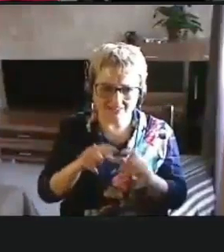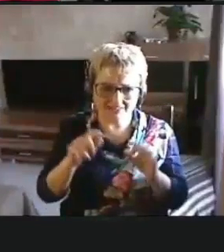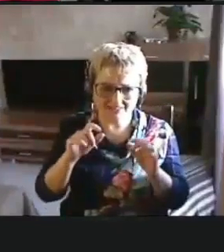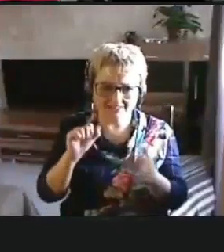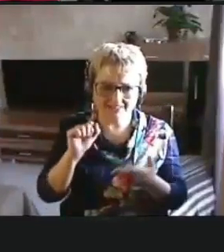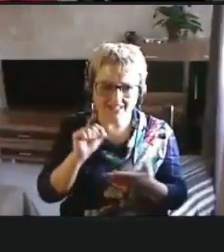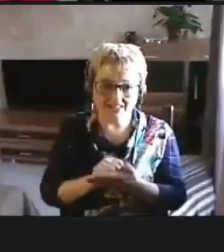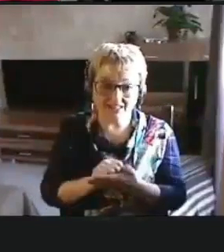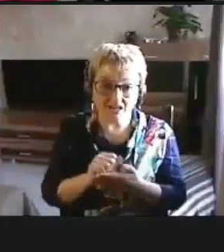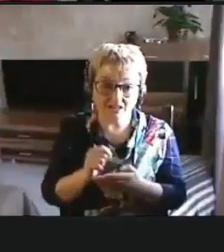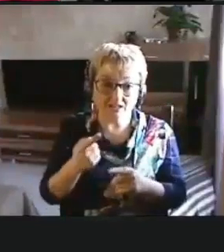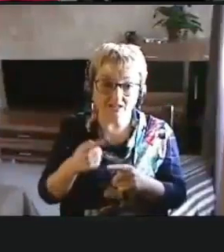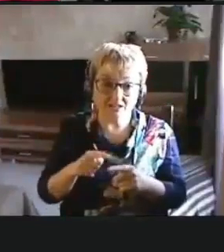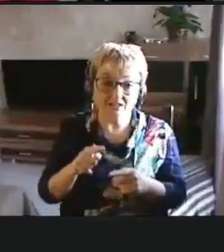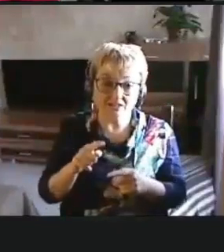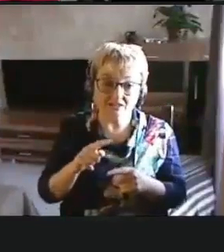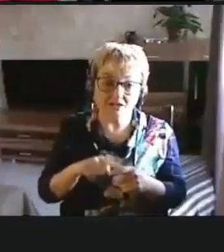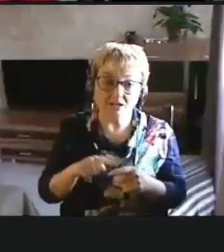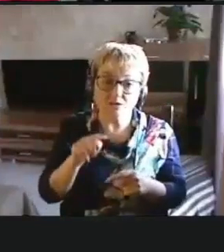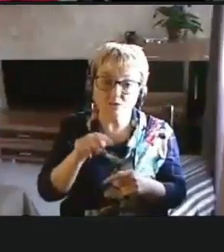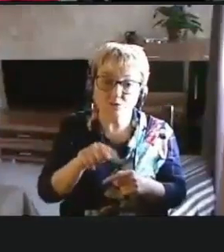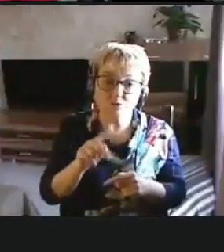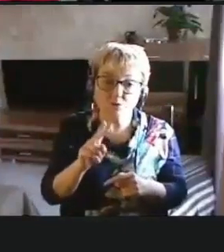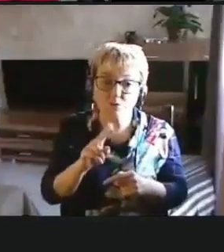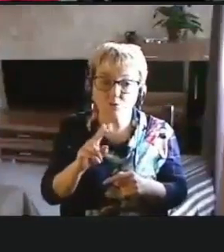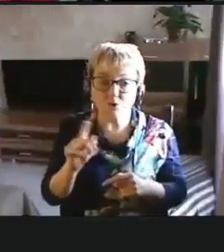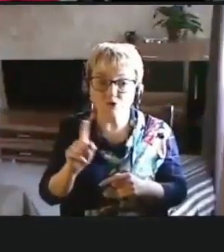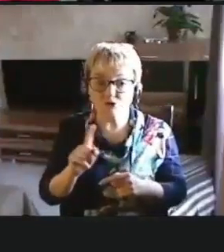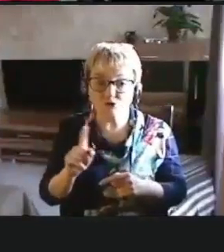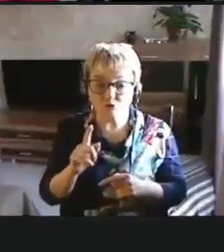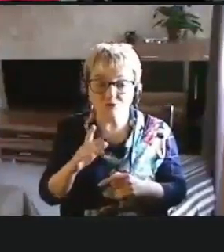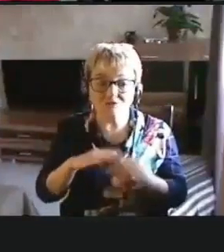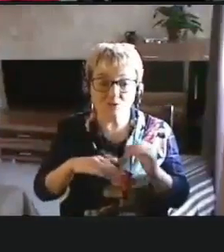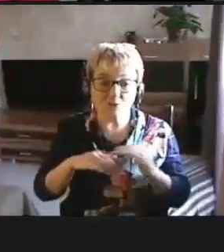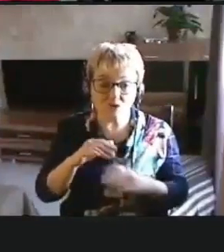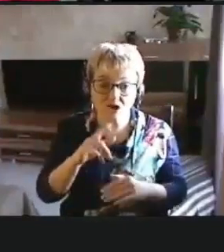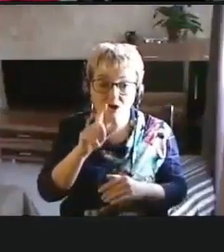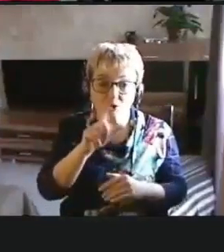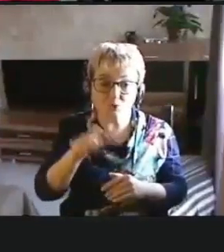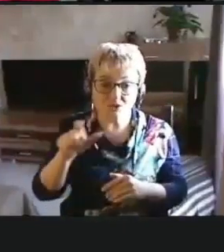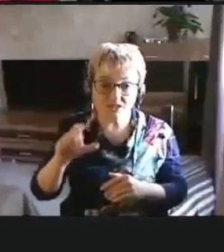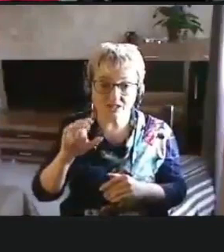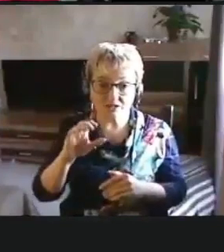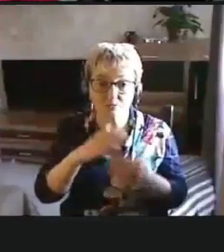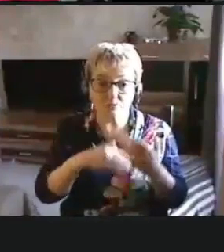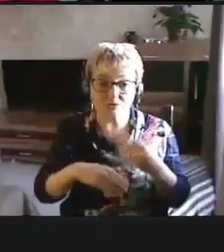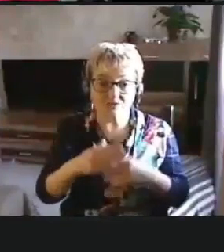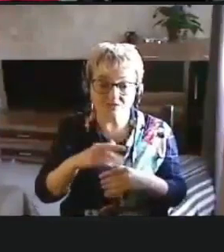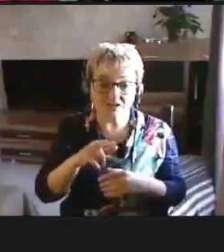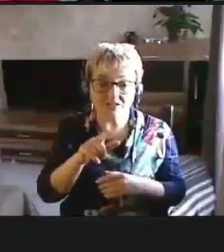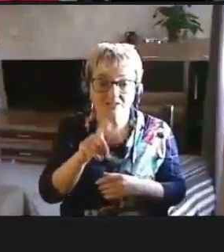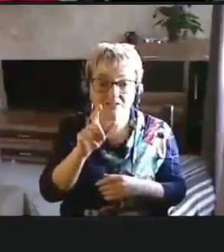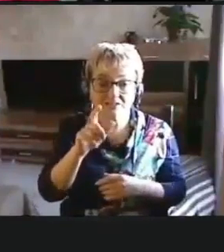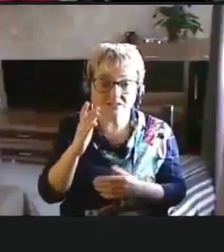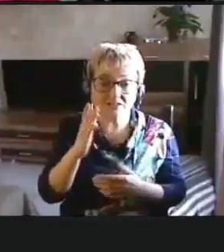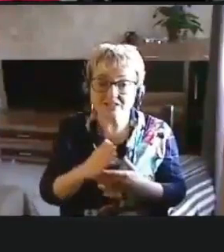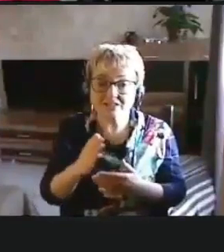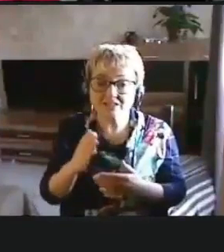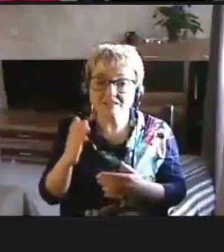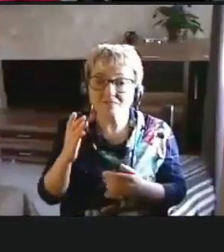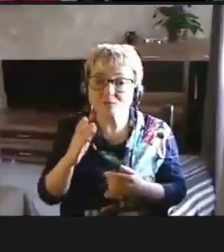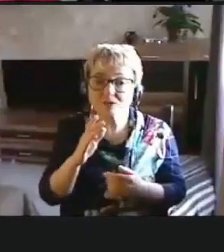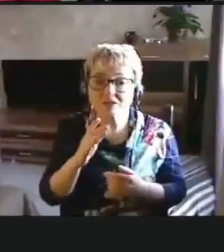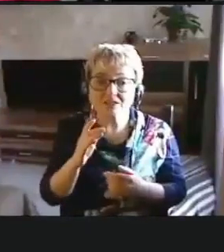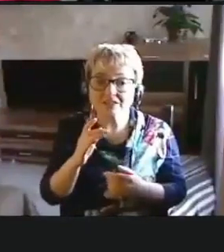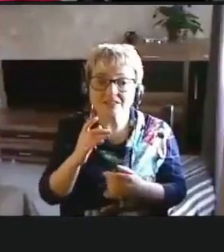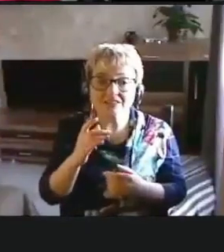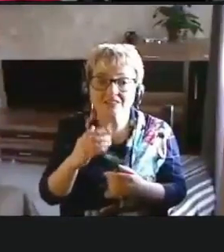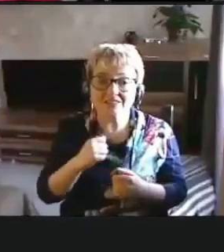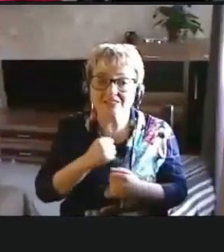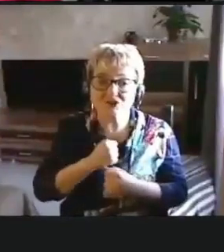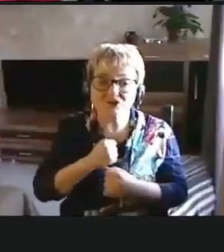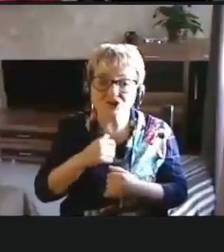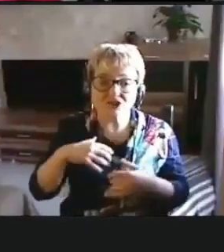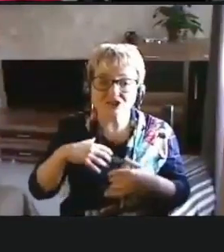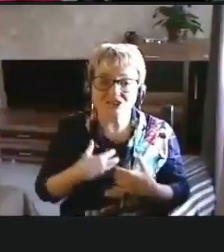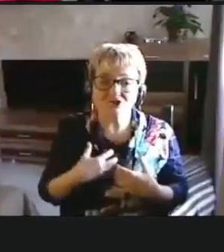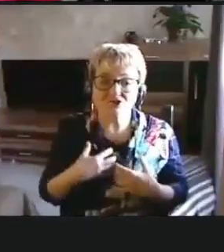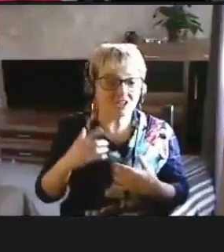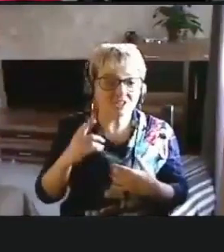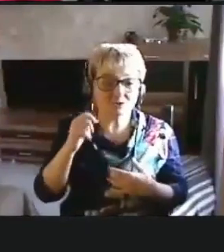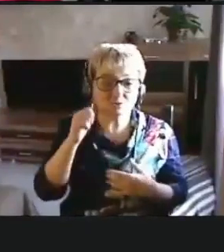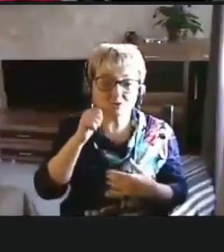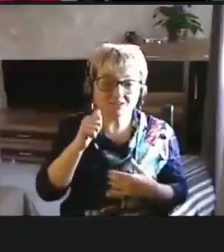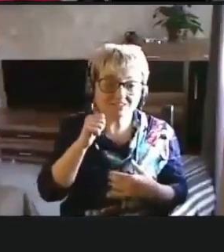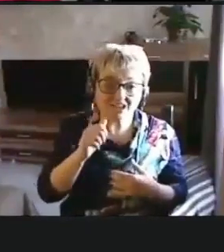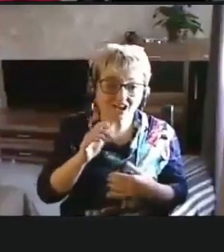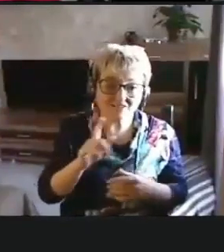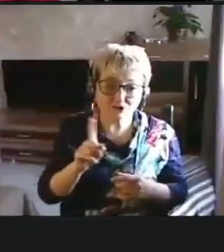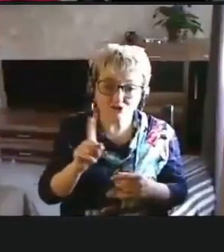Так что здесь кое-что все-таки в руках людей с инвалидностью тоже есть, но, к сожалению, не завтра вряд ли они